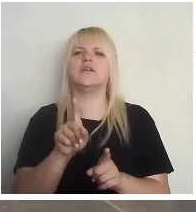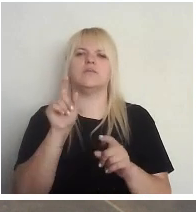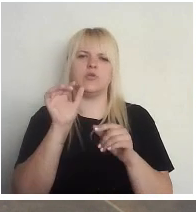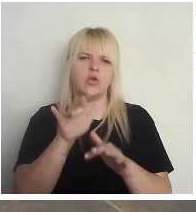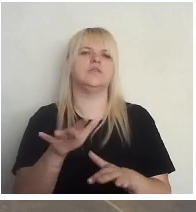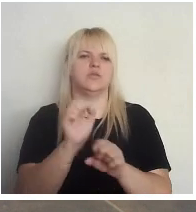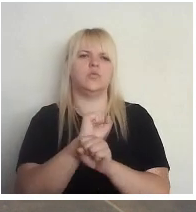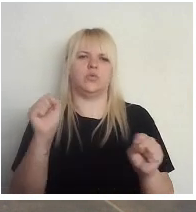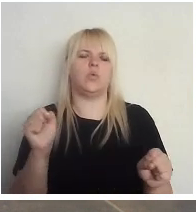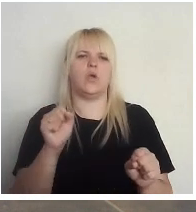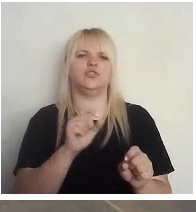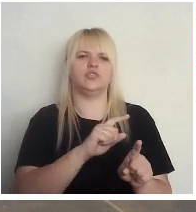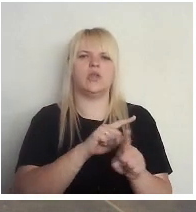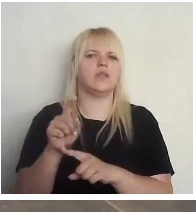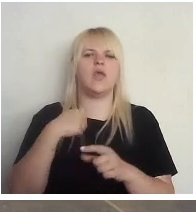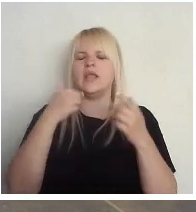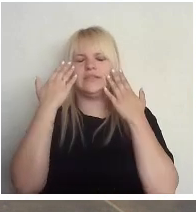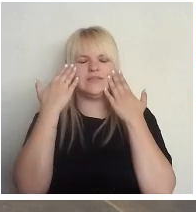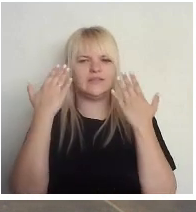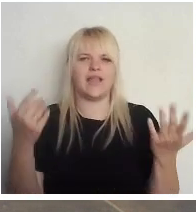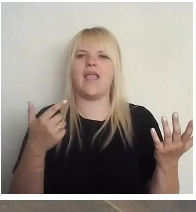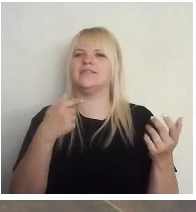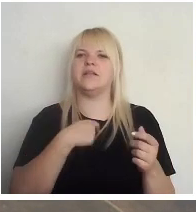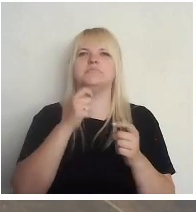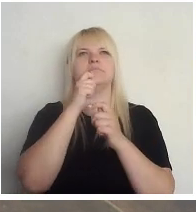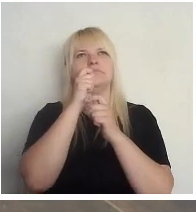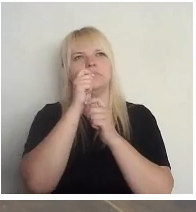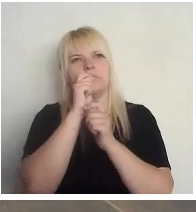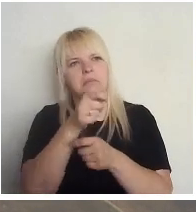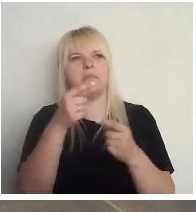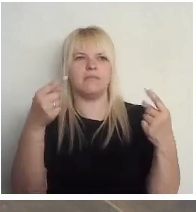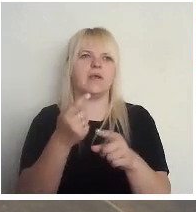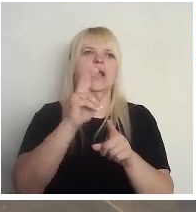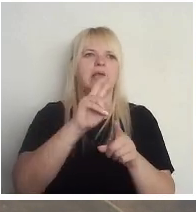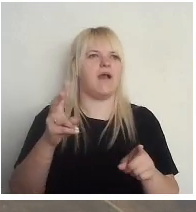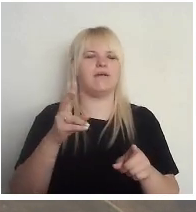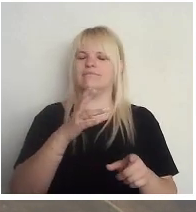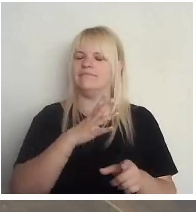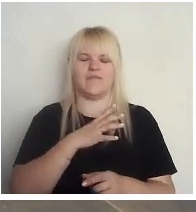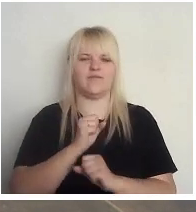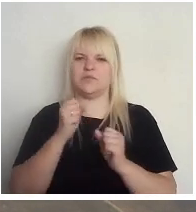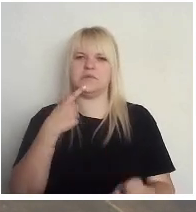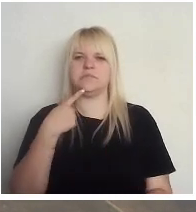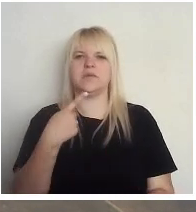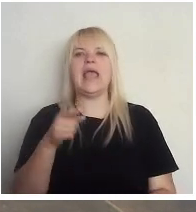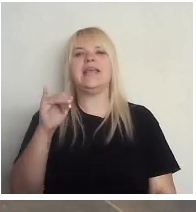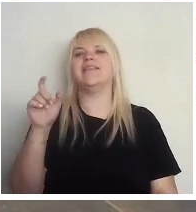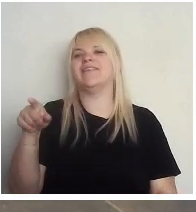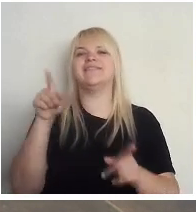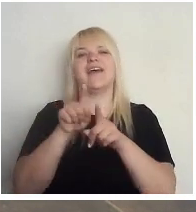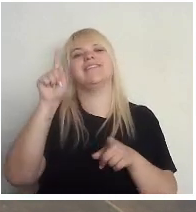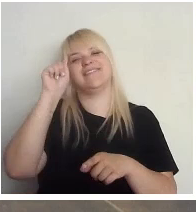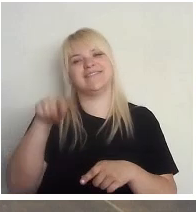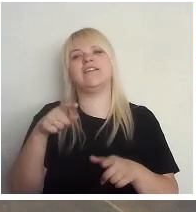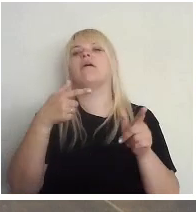nodrošinātāja. Nu, es nezinu, es te receptu nevar iedot uzreiz, nē. Iveta, arī es zinu, ka recepts visiem nav gatavs,